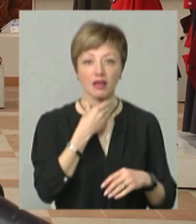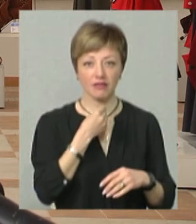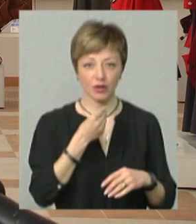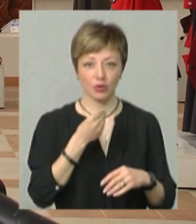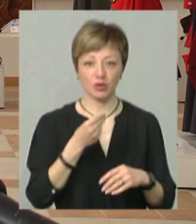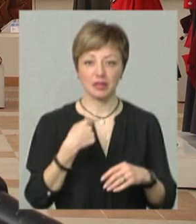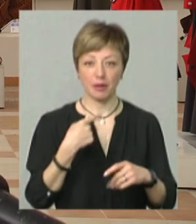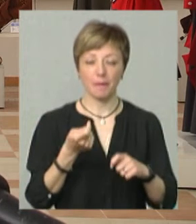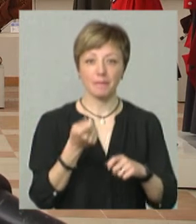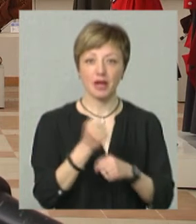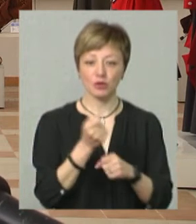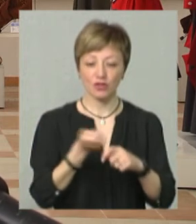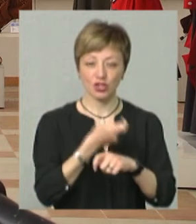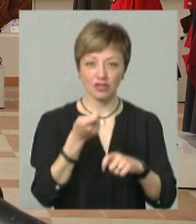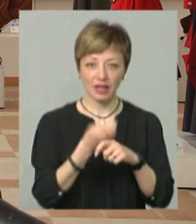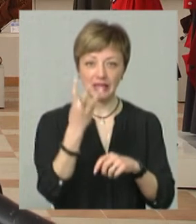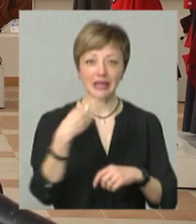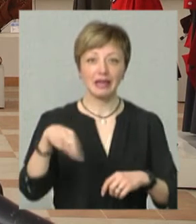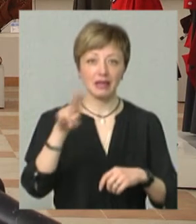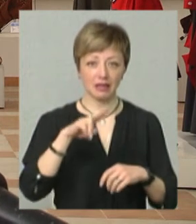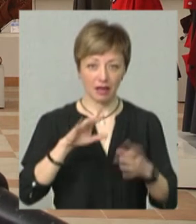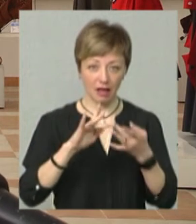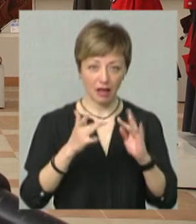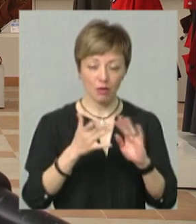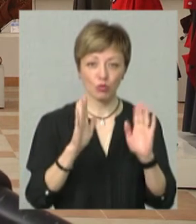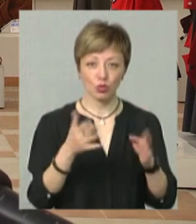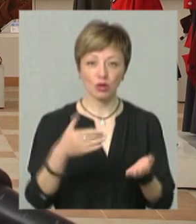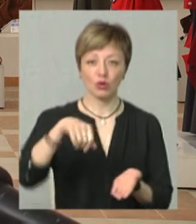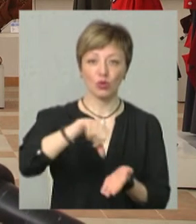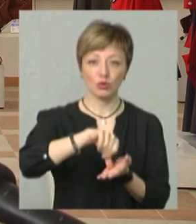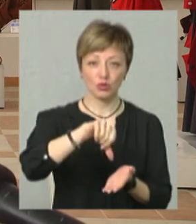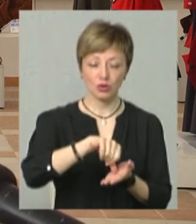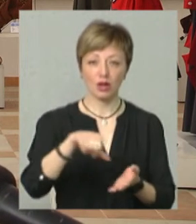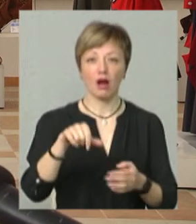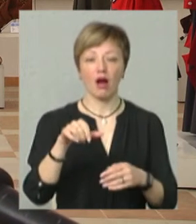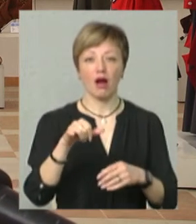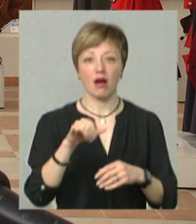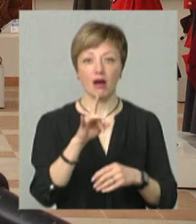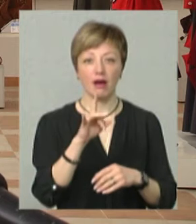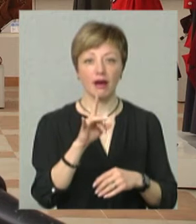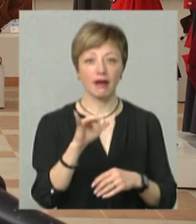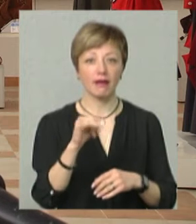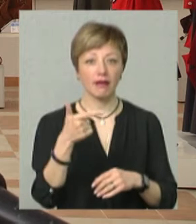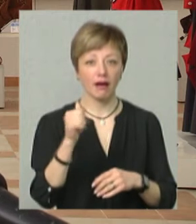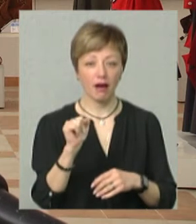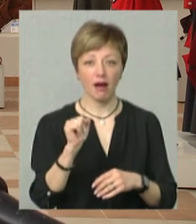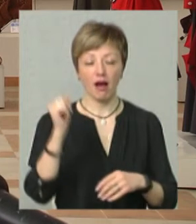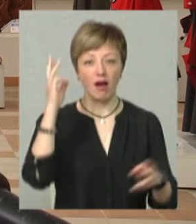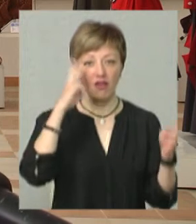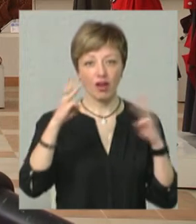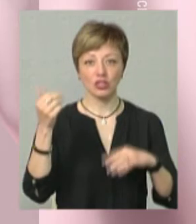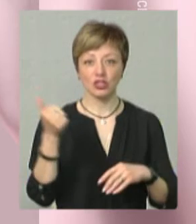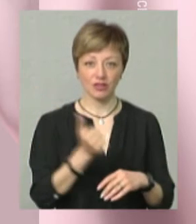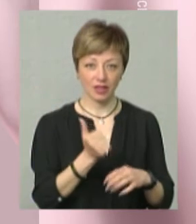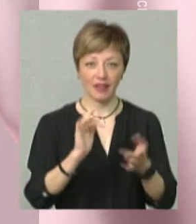вишиванкою, також в 3D, яка буде приймати участь в Rega Fashion Week, але у форматі